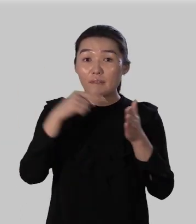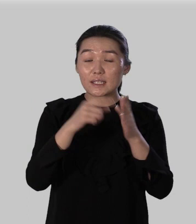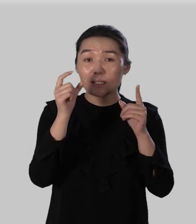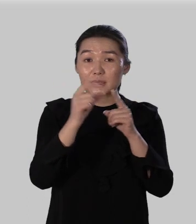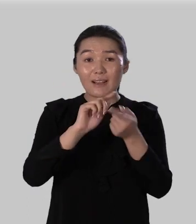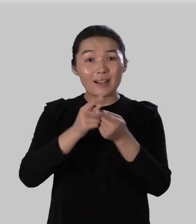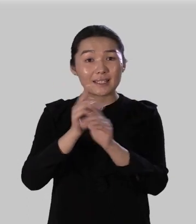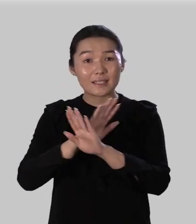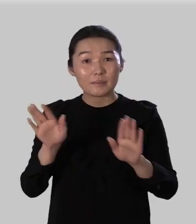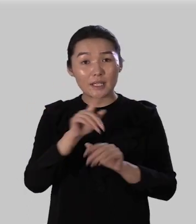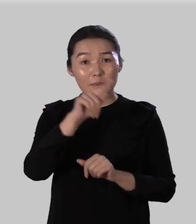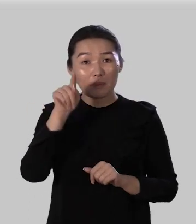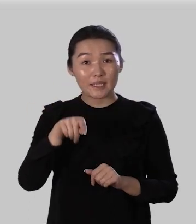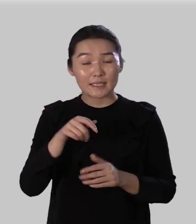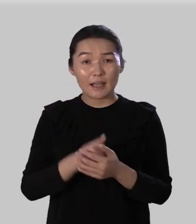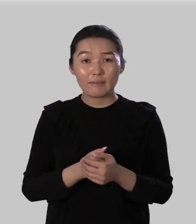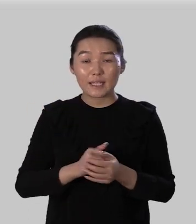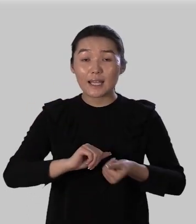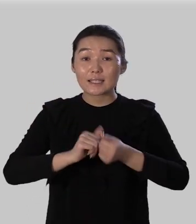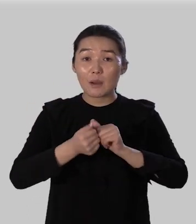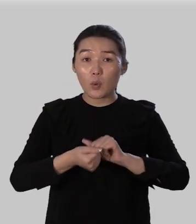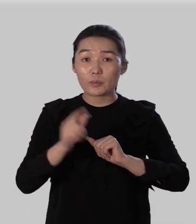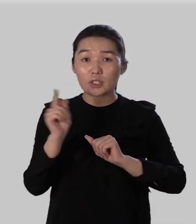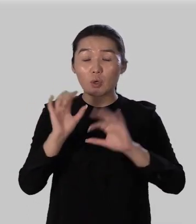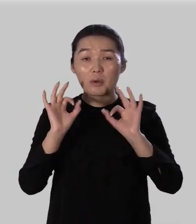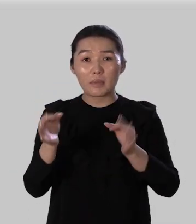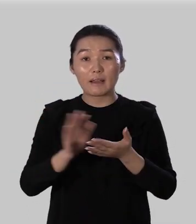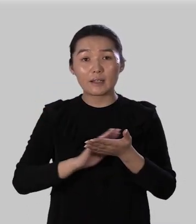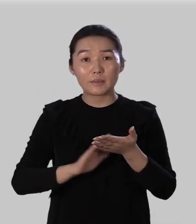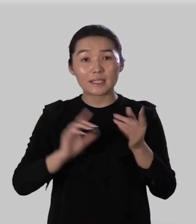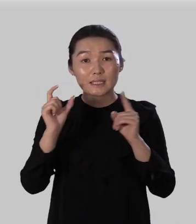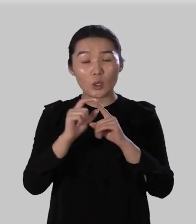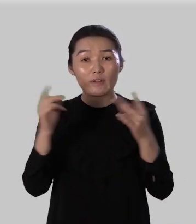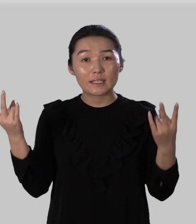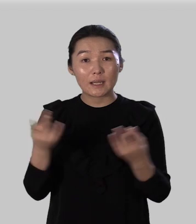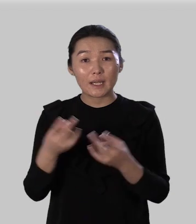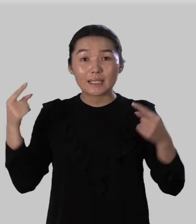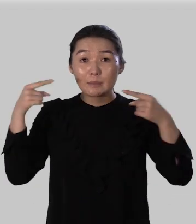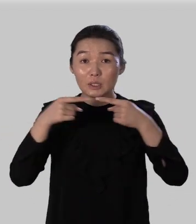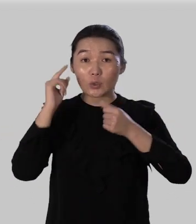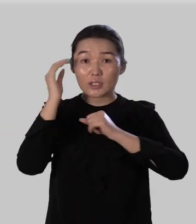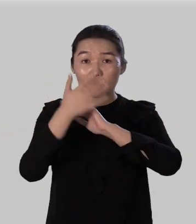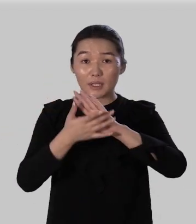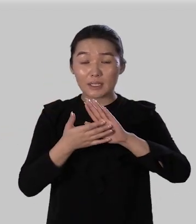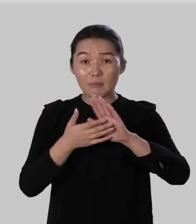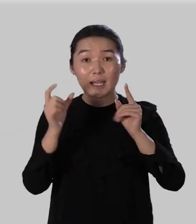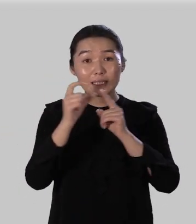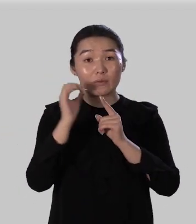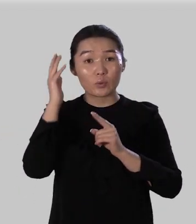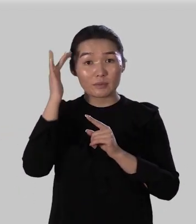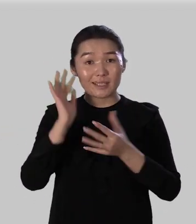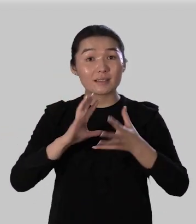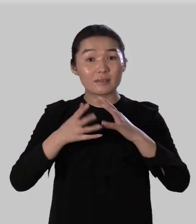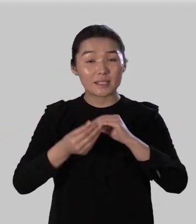словах неизменяемые приставки запомните чтобы правильно писать слово необходимо точно понимать его